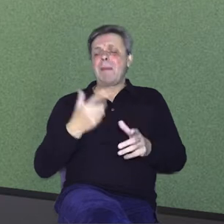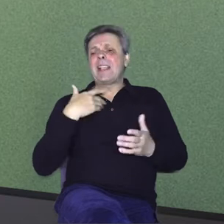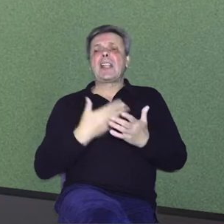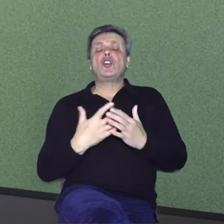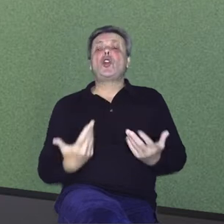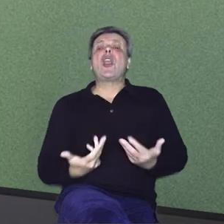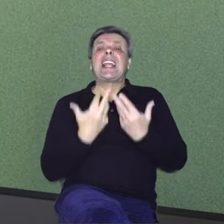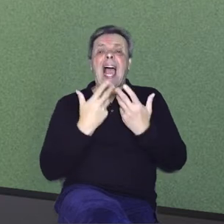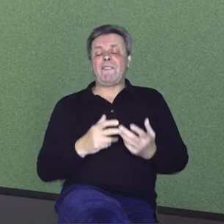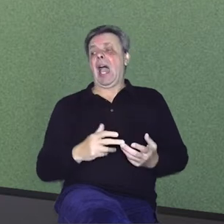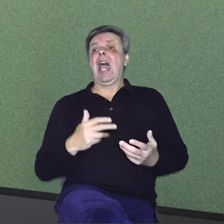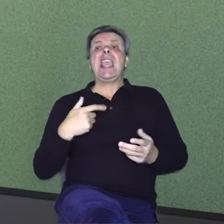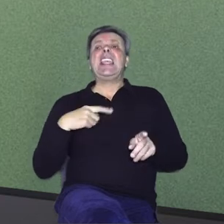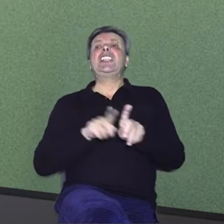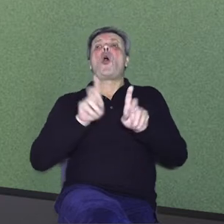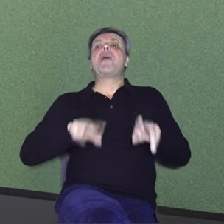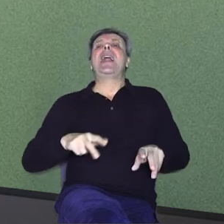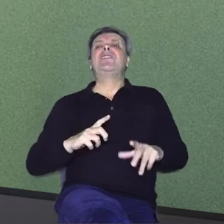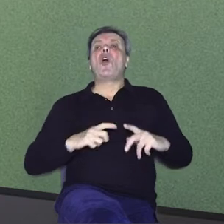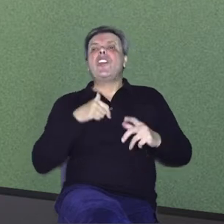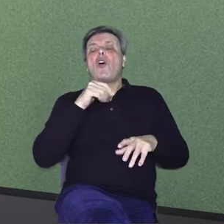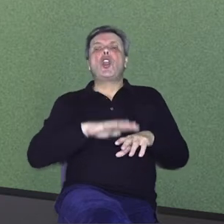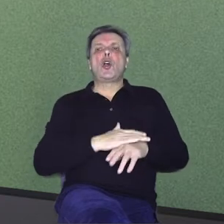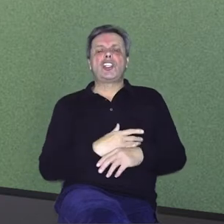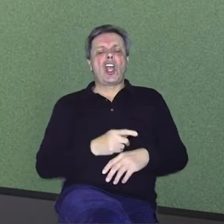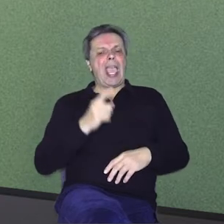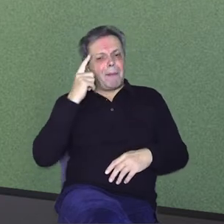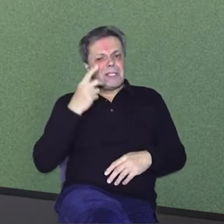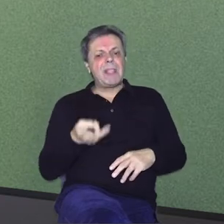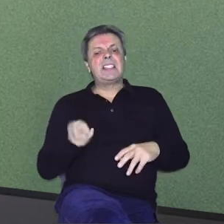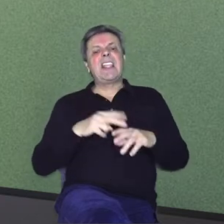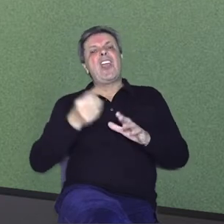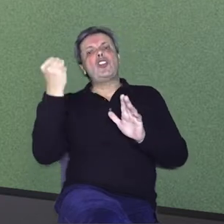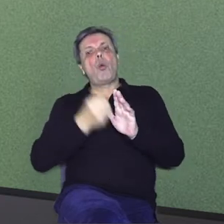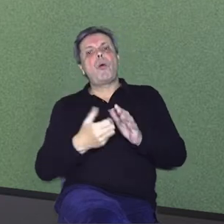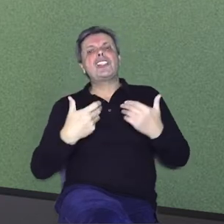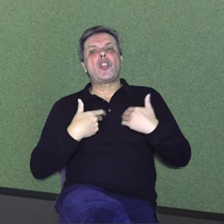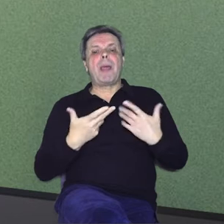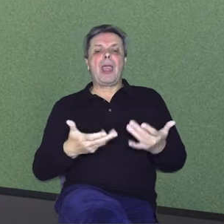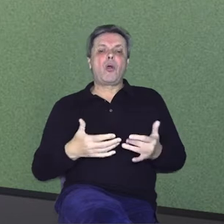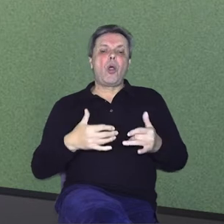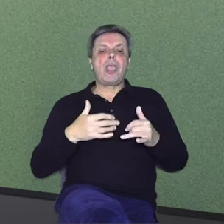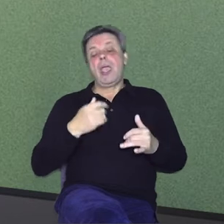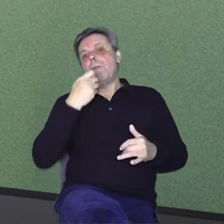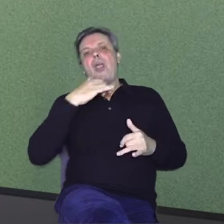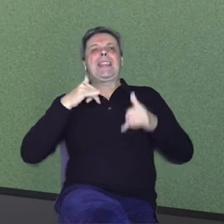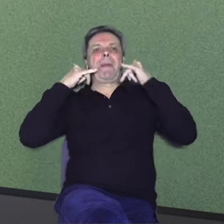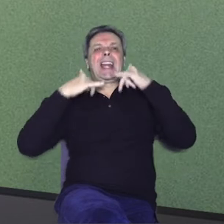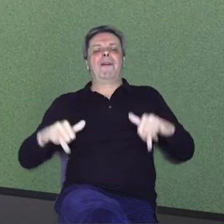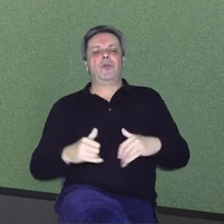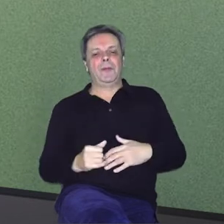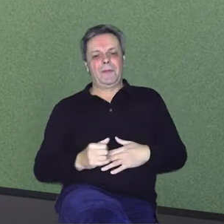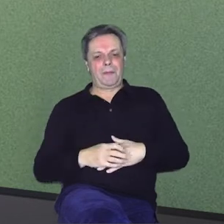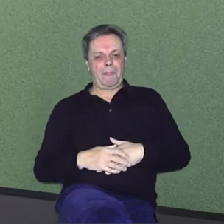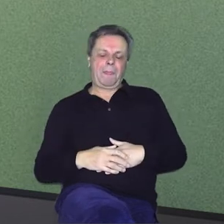i sve biljke imaju svoj život, imaju svoje osjećaje. Ja mislim da si veći ubojica od mene koji ovako kravicu pojedem. Koliko ti